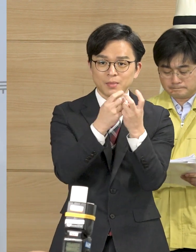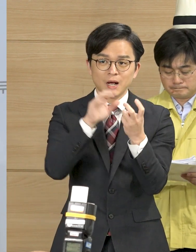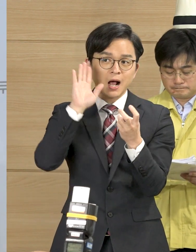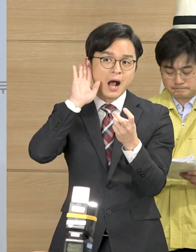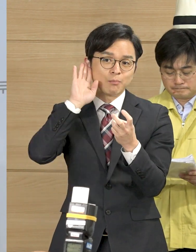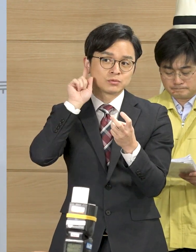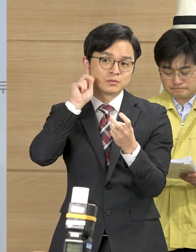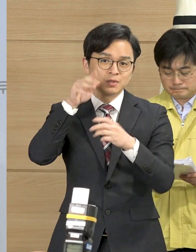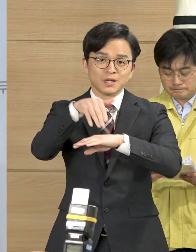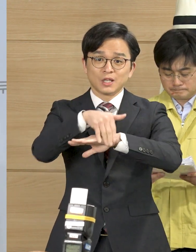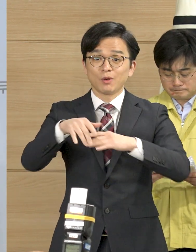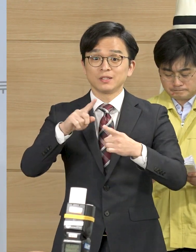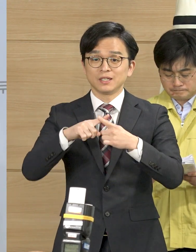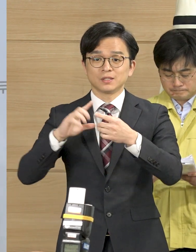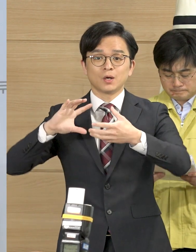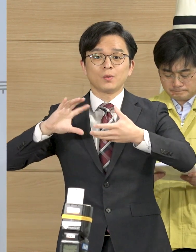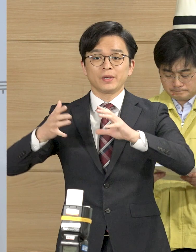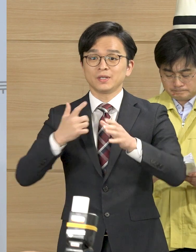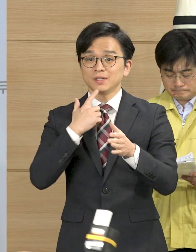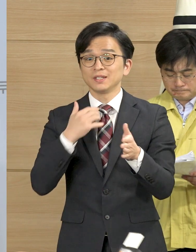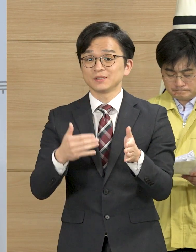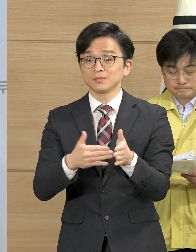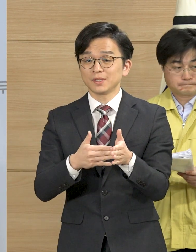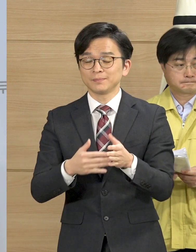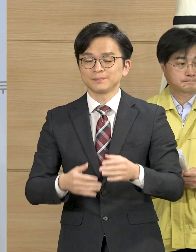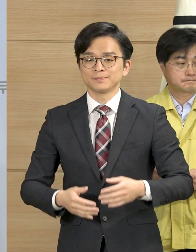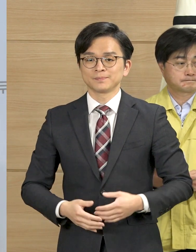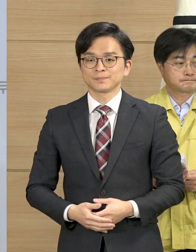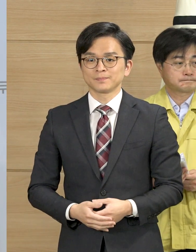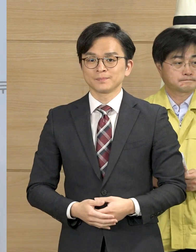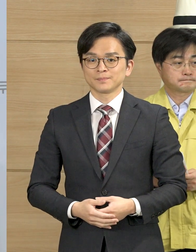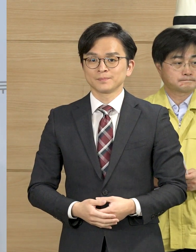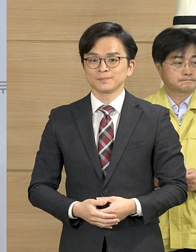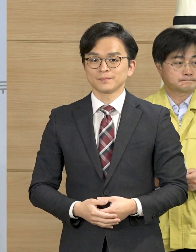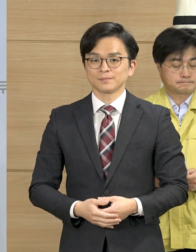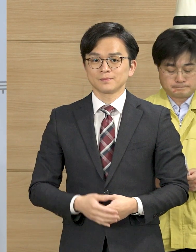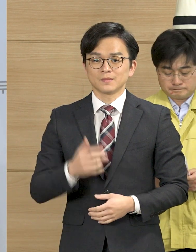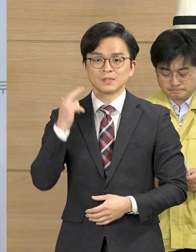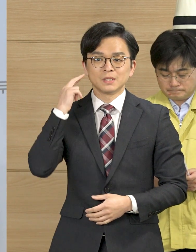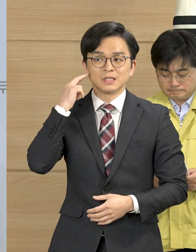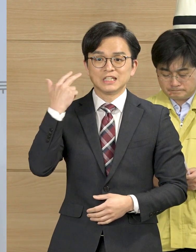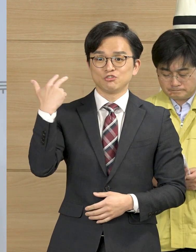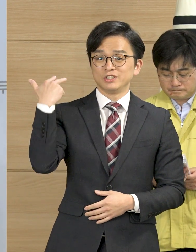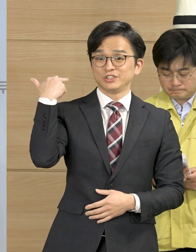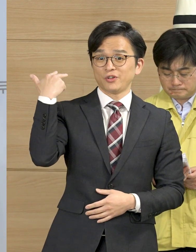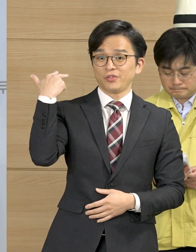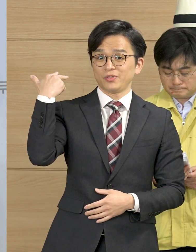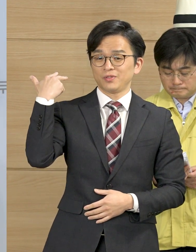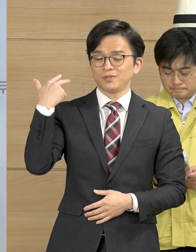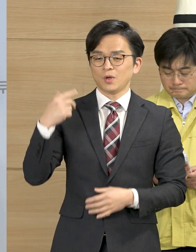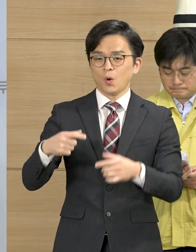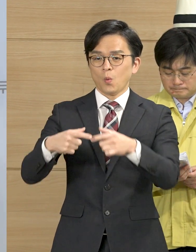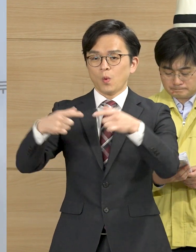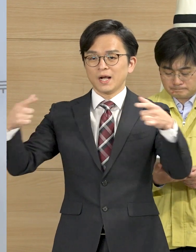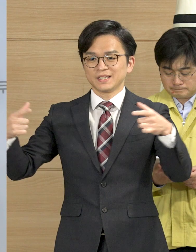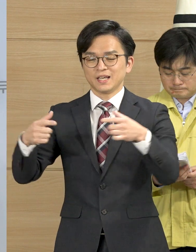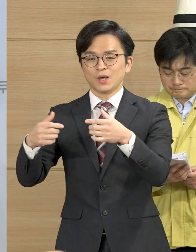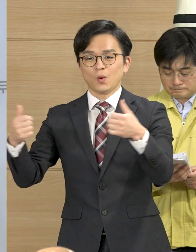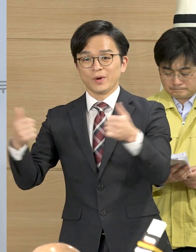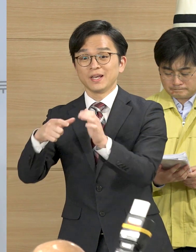향후 계획을 논의하였습니다. 정부는 일주일 전 확대